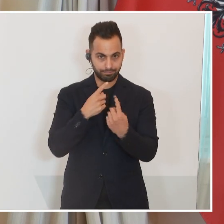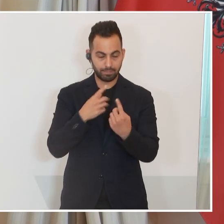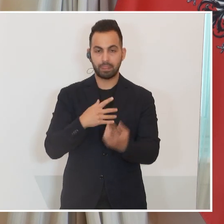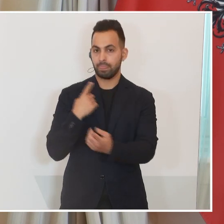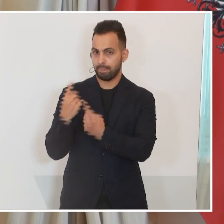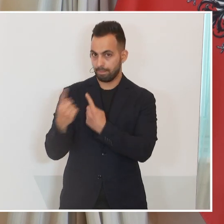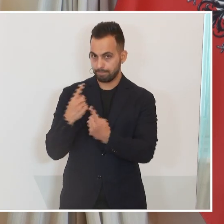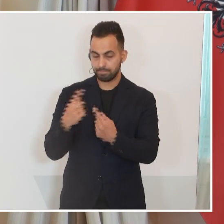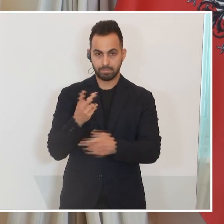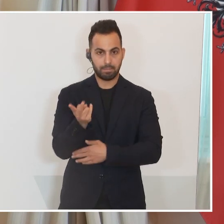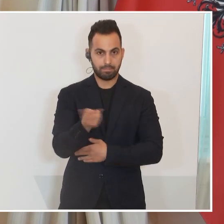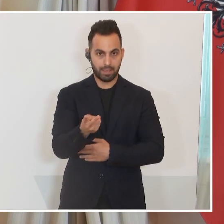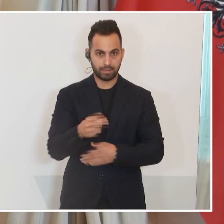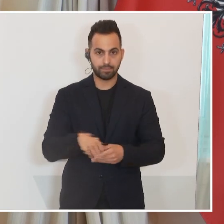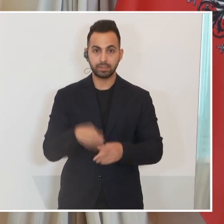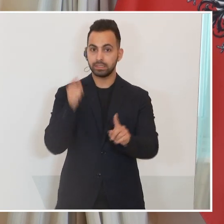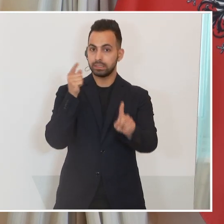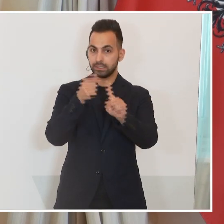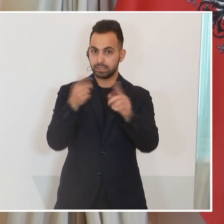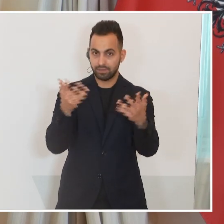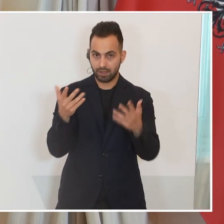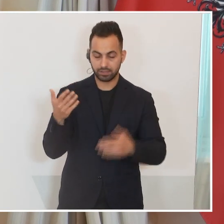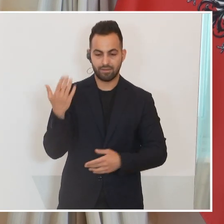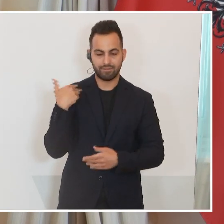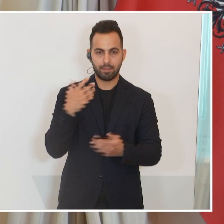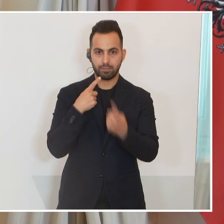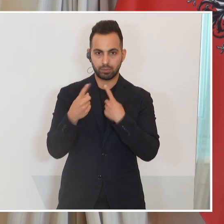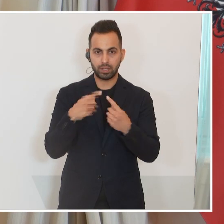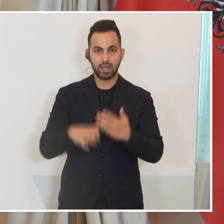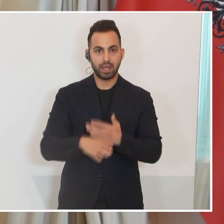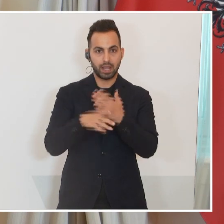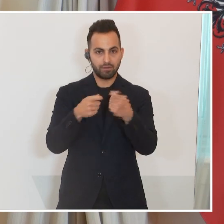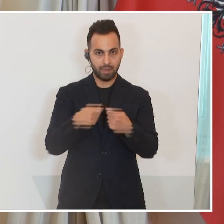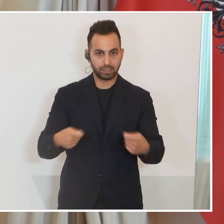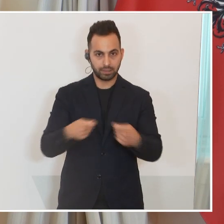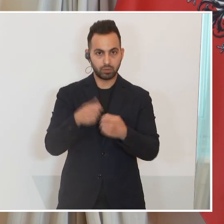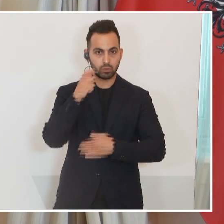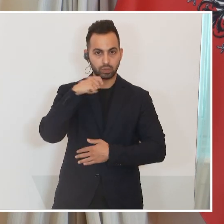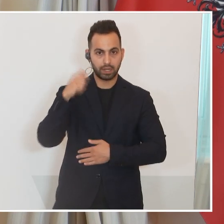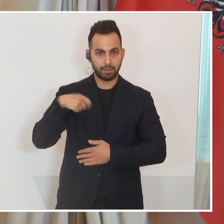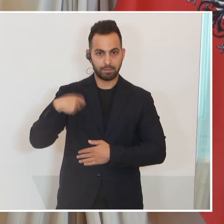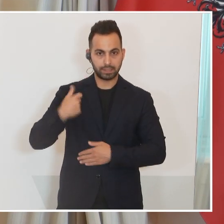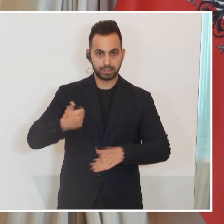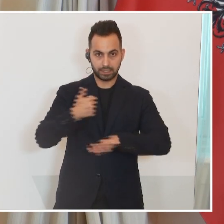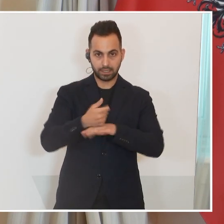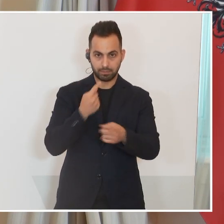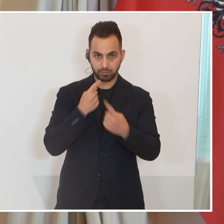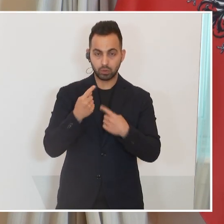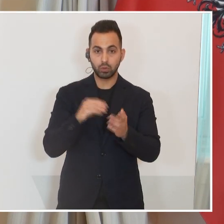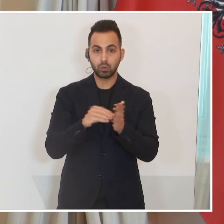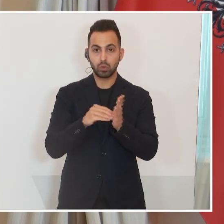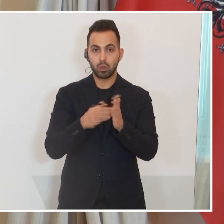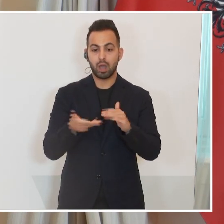erstens über die Hilfsmaßnahmen mit dem ukrainischen Präsidenten zu sprechen und darüber hinaus auch über noch